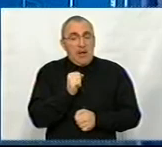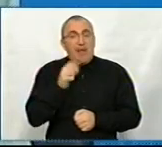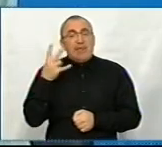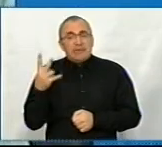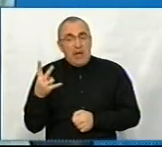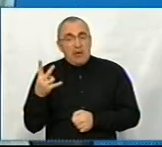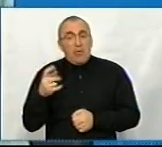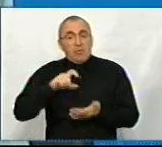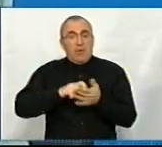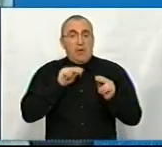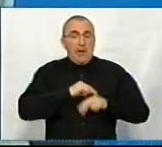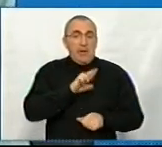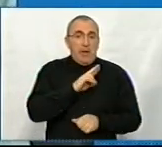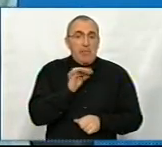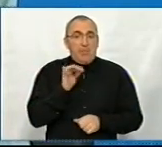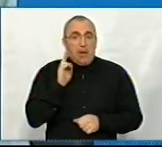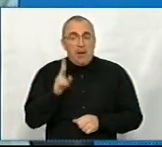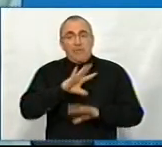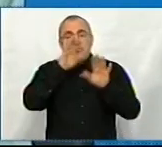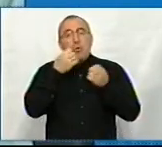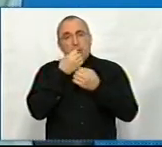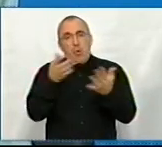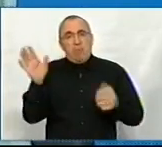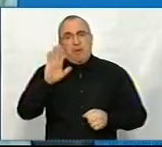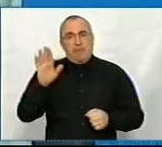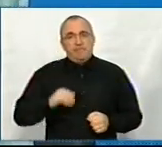Назаренко. У студії працювала Яна Бабак. На все добре.